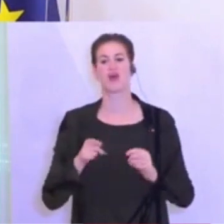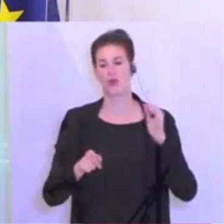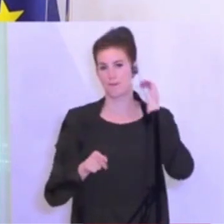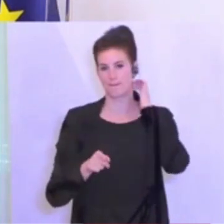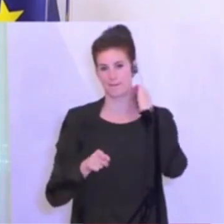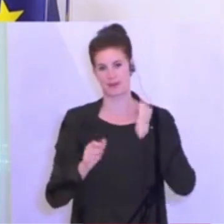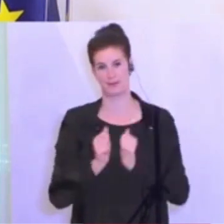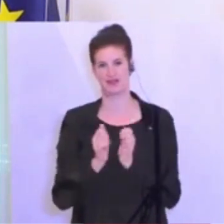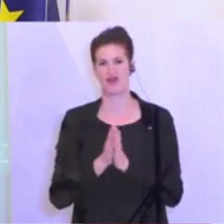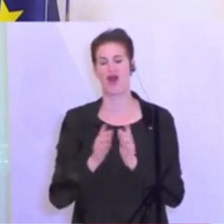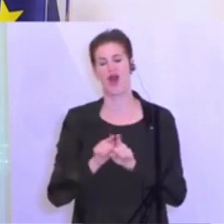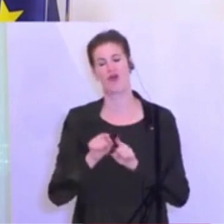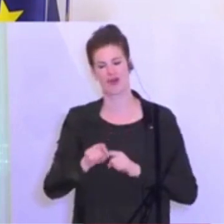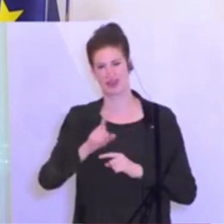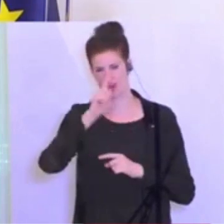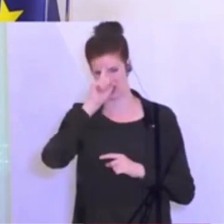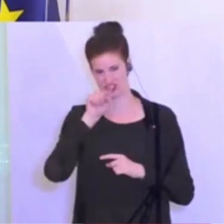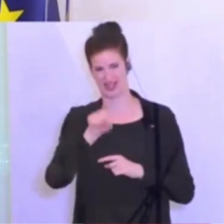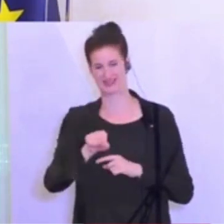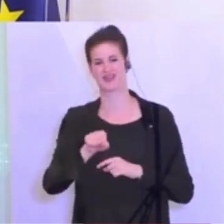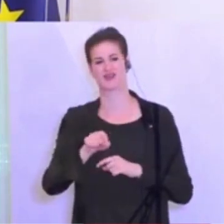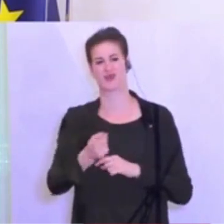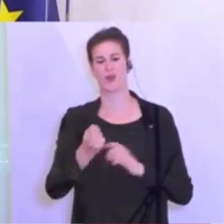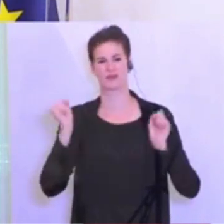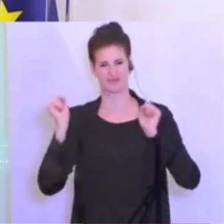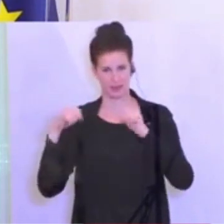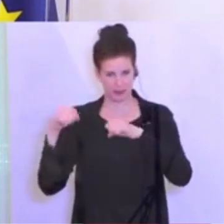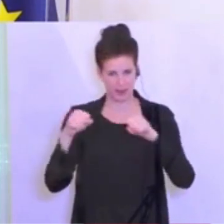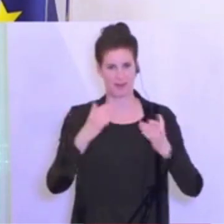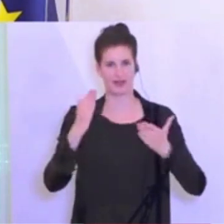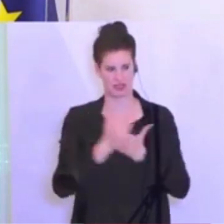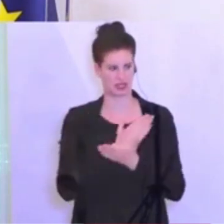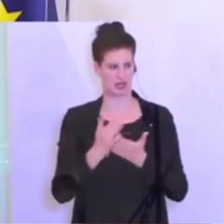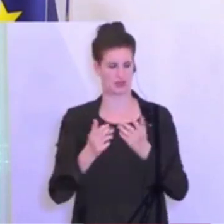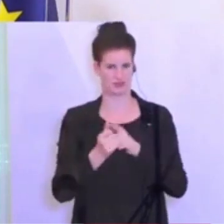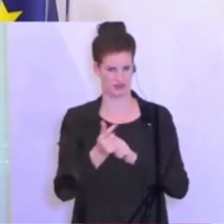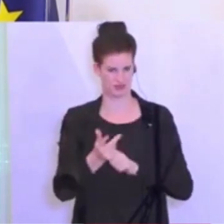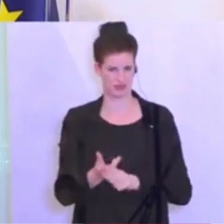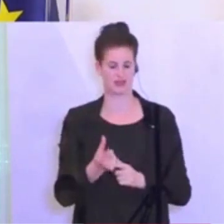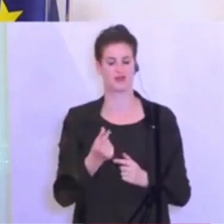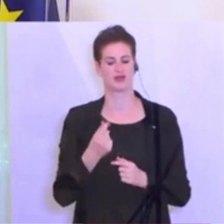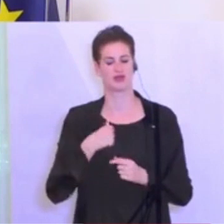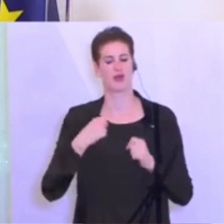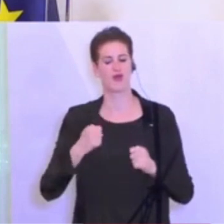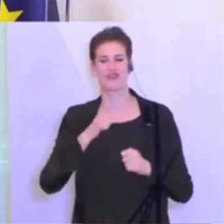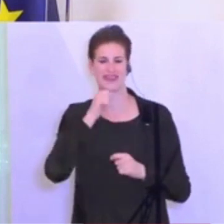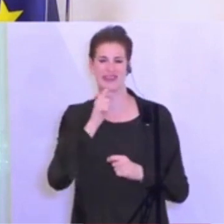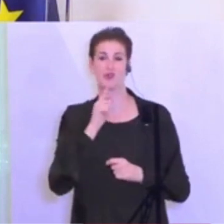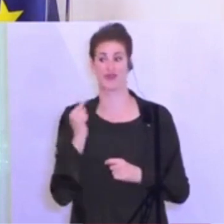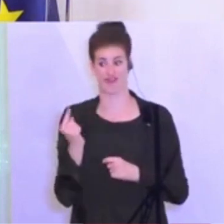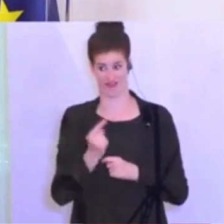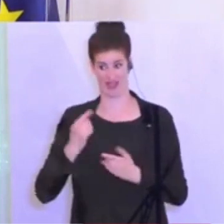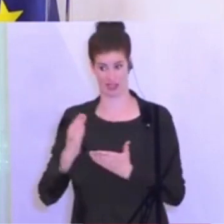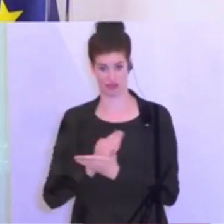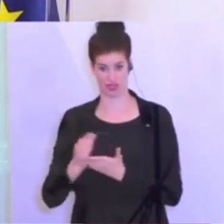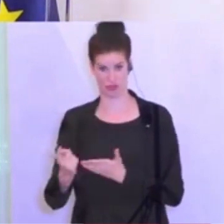in der Regierung ähnliche Entscheidungen treffen wird wollen. Also ich hoffe, dass nicht nur wir am Mittwoch diese Entscheidungen treffen können, sondern